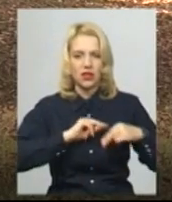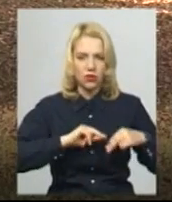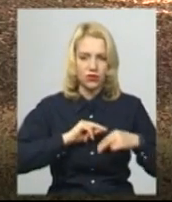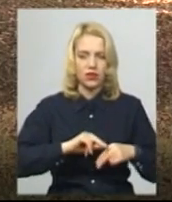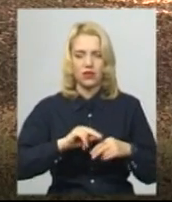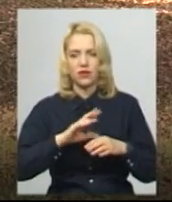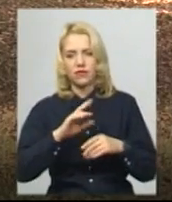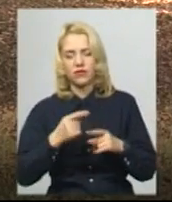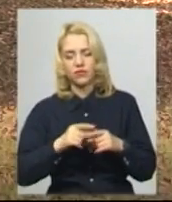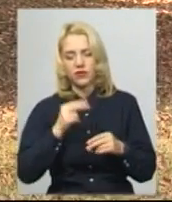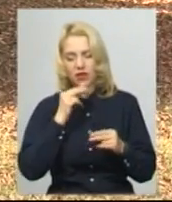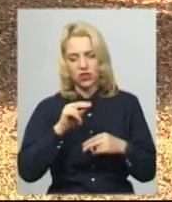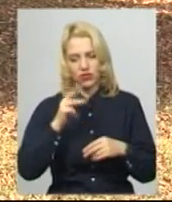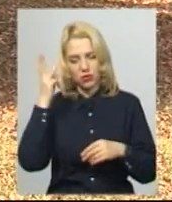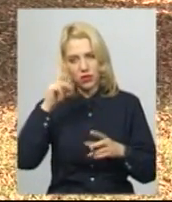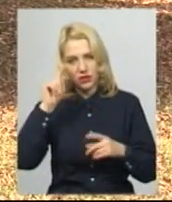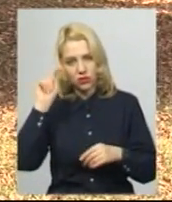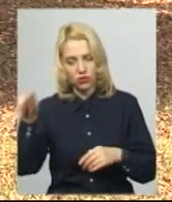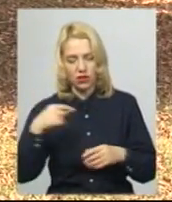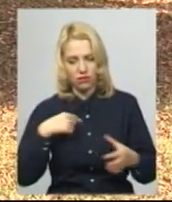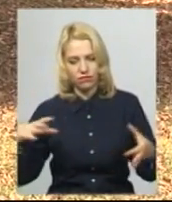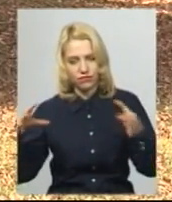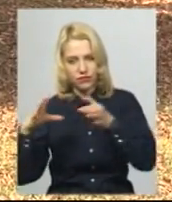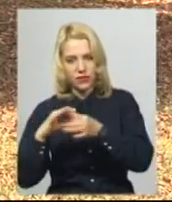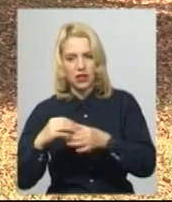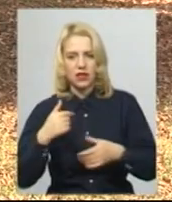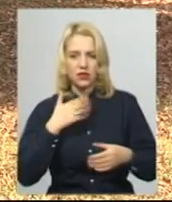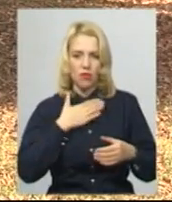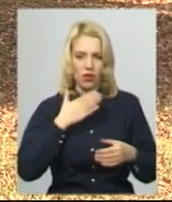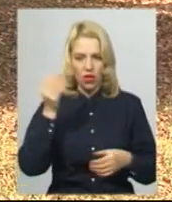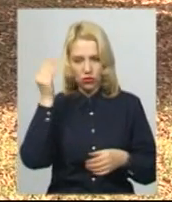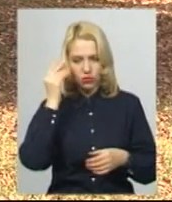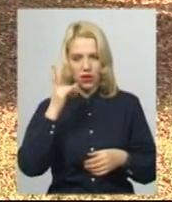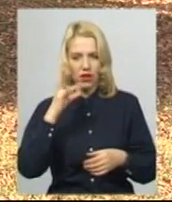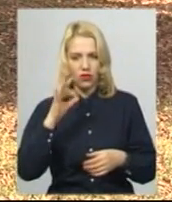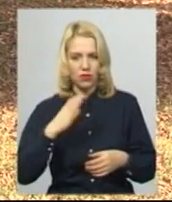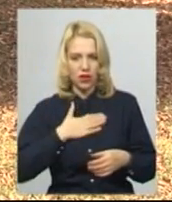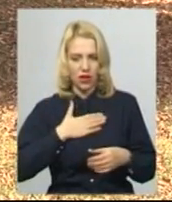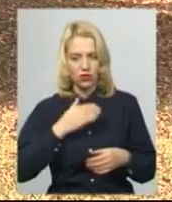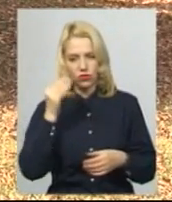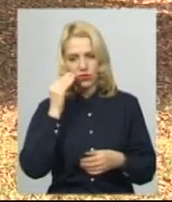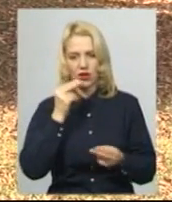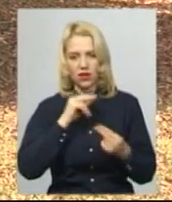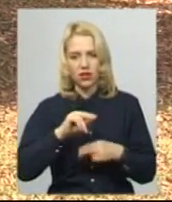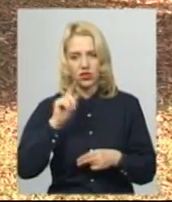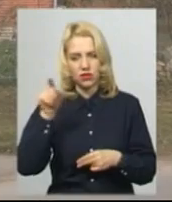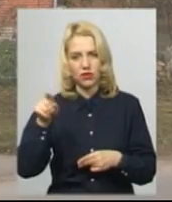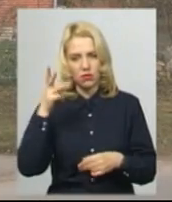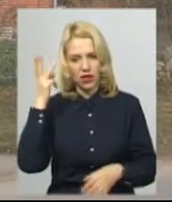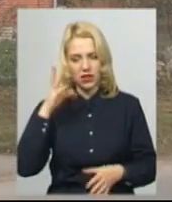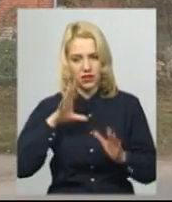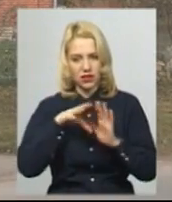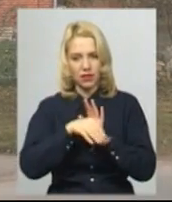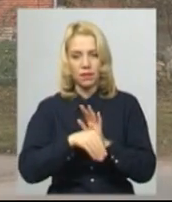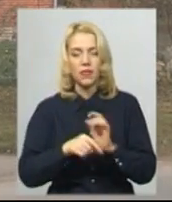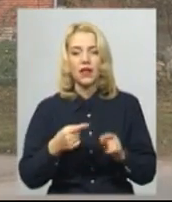чим до Копистана. Це чисто моя думка, дійсно, в кожного є своя думка, але чисто моя думка, мені краще буде до Хмельницьку. В